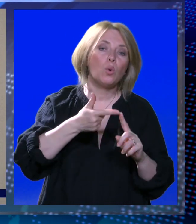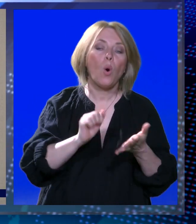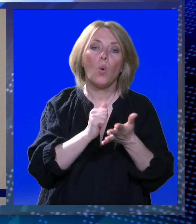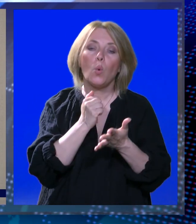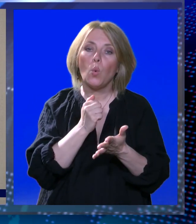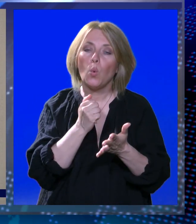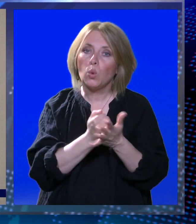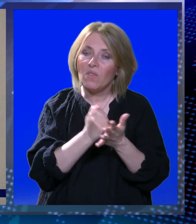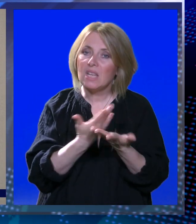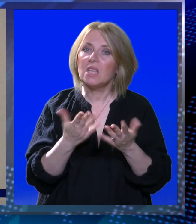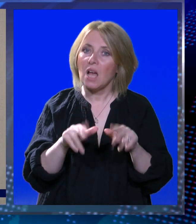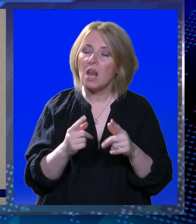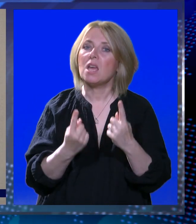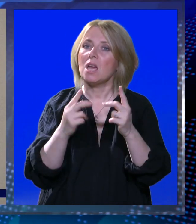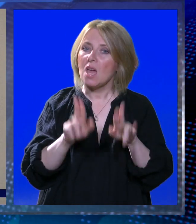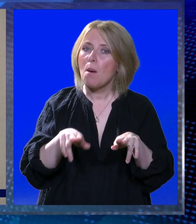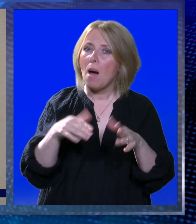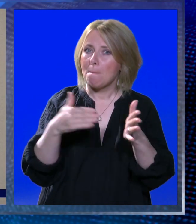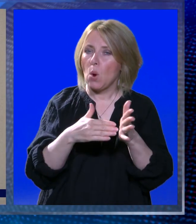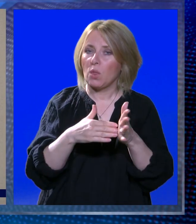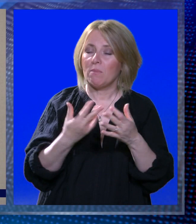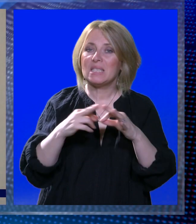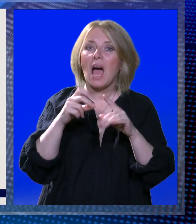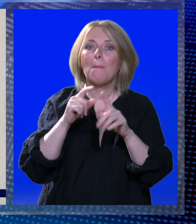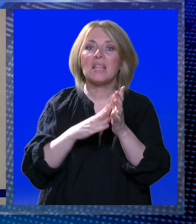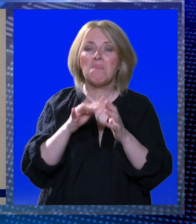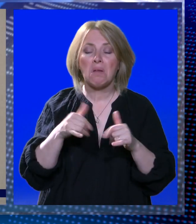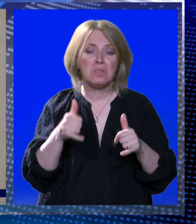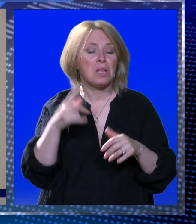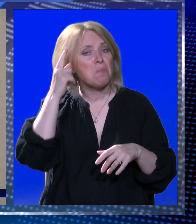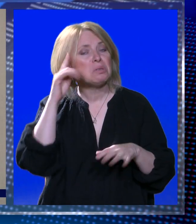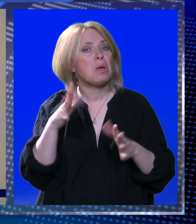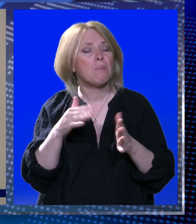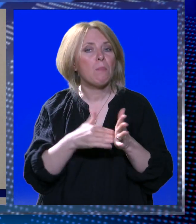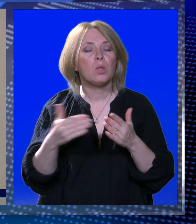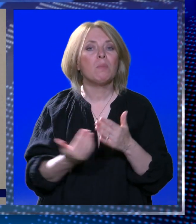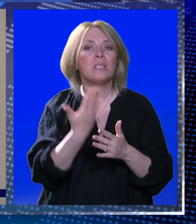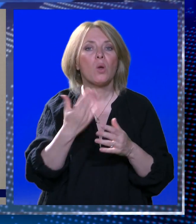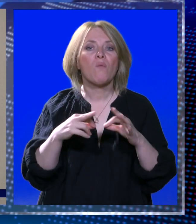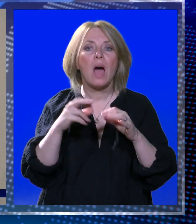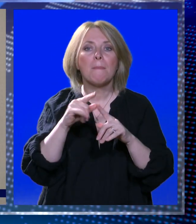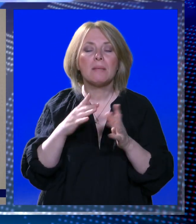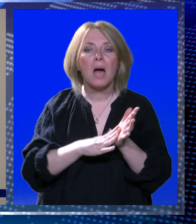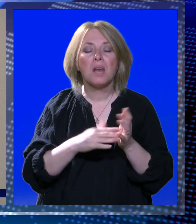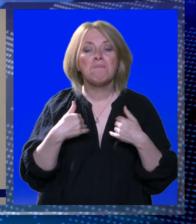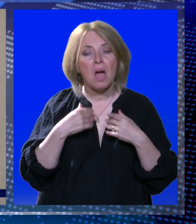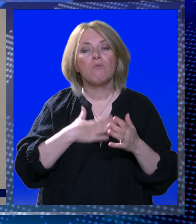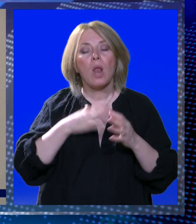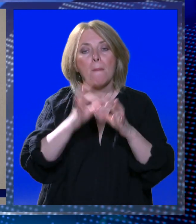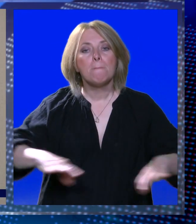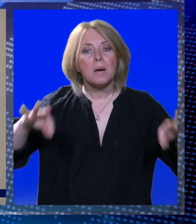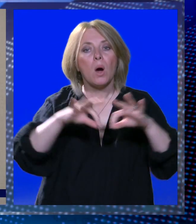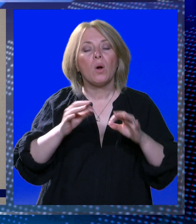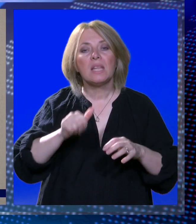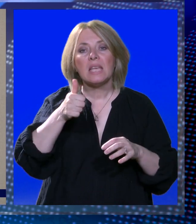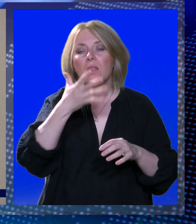u gradu Dubrovniku. Ja mislim u ovom trenutku da je nema. Dakle, ja sam za projekt jednog lijepog